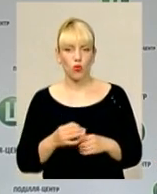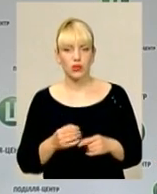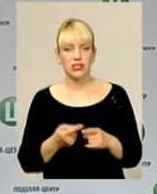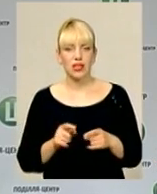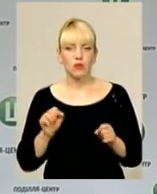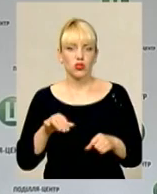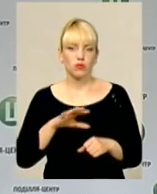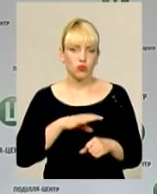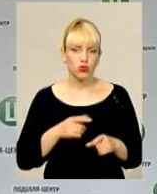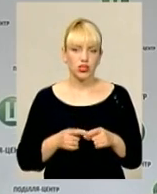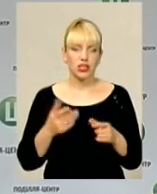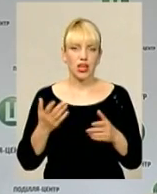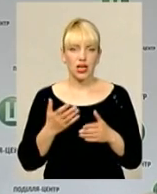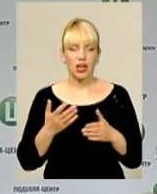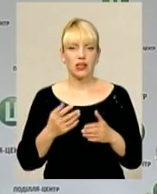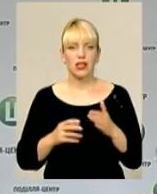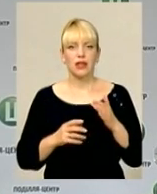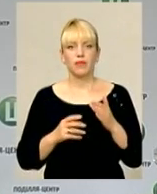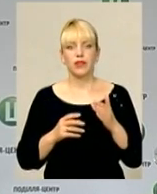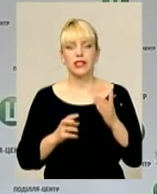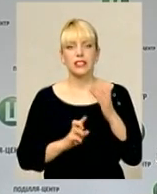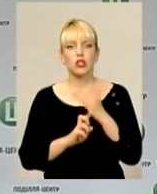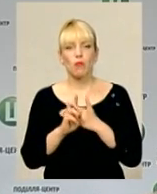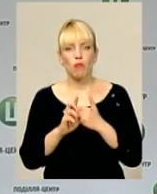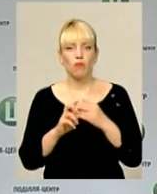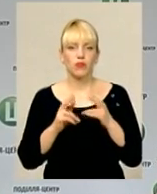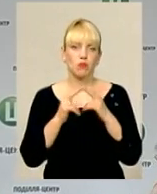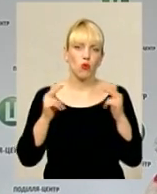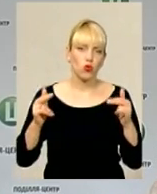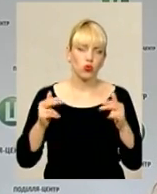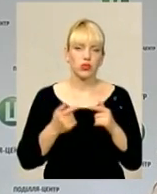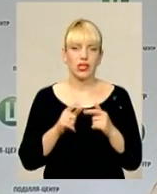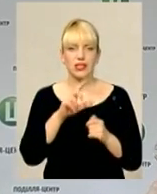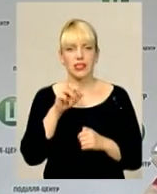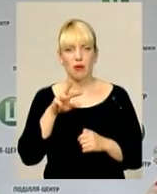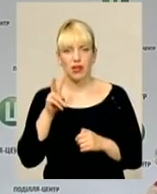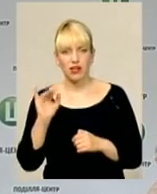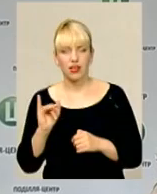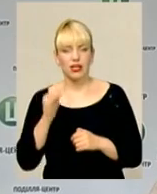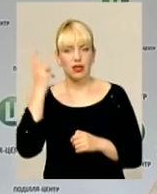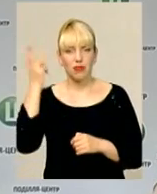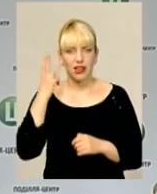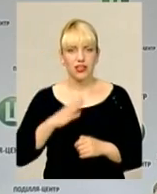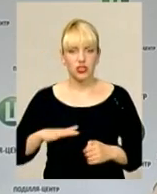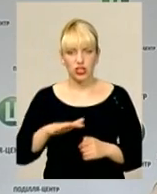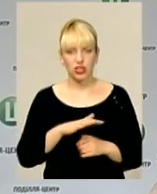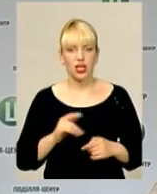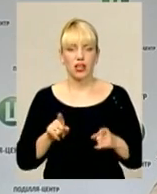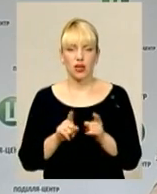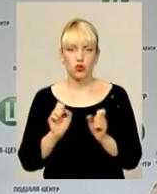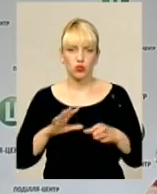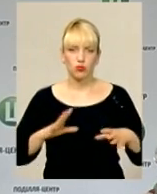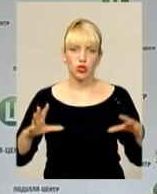тобто це може бути якась сакральна споруда, може бути якийсь один із замків Хмельниччини, це може бути